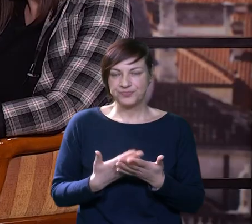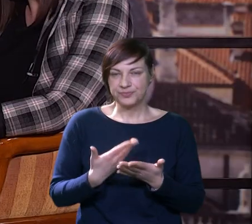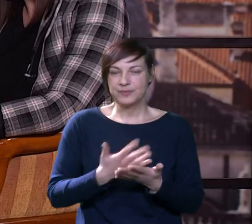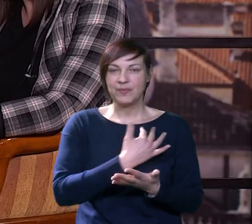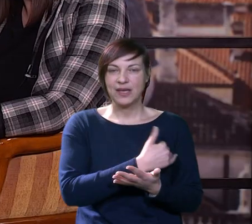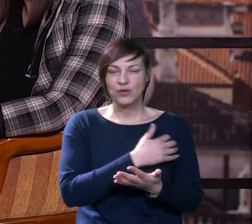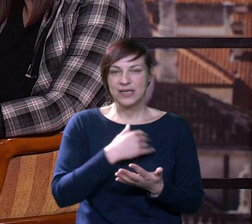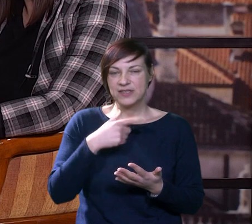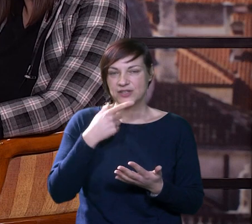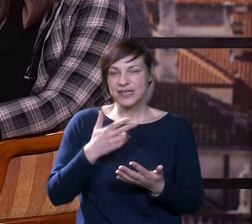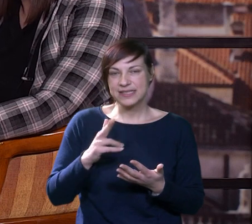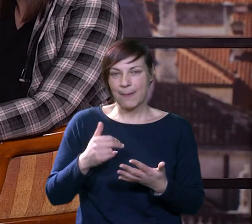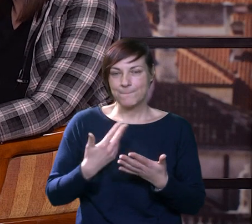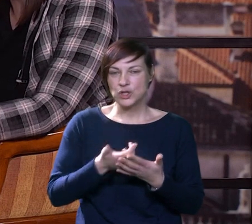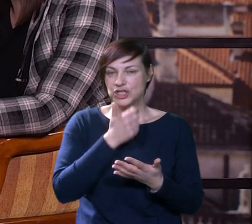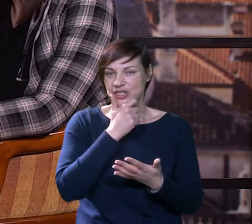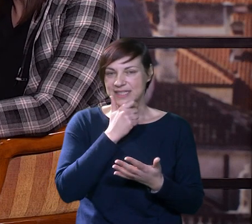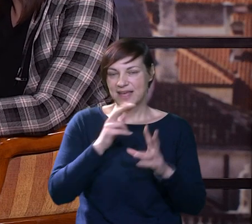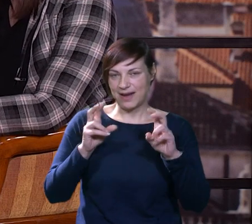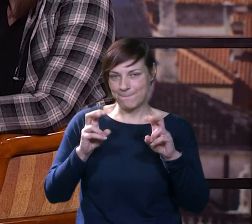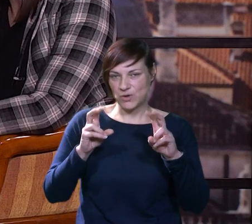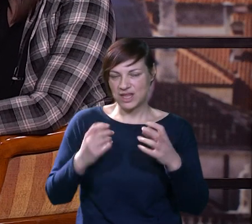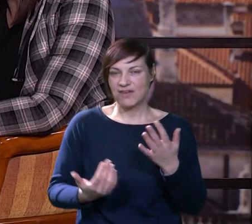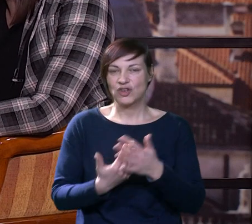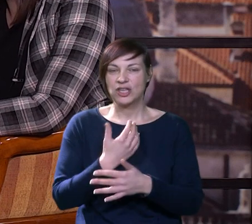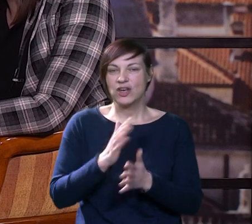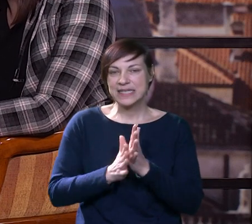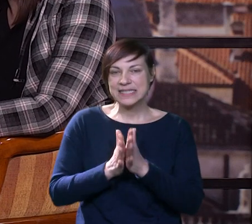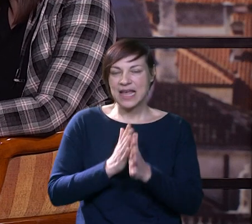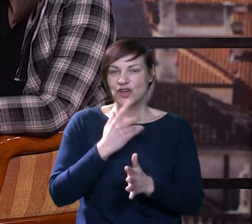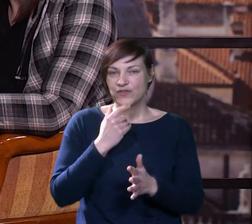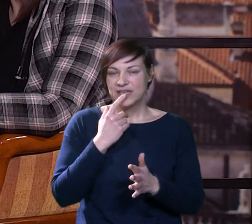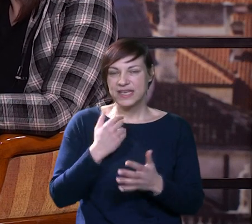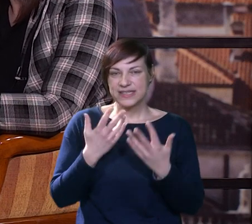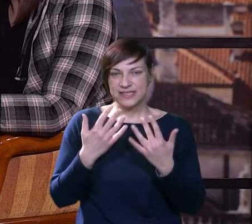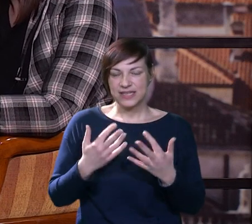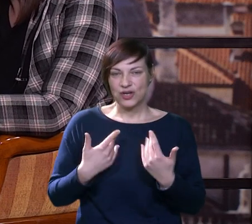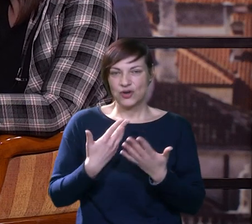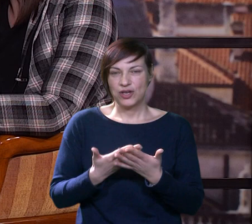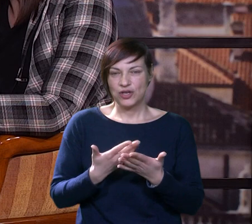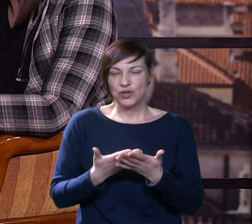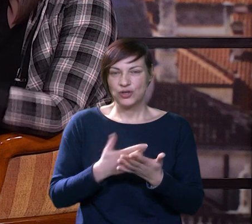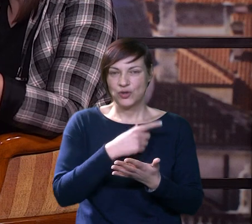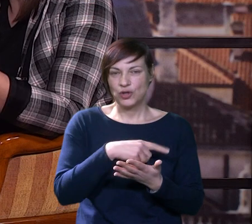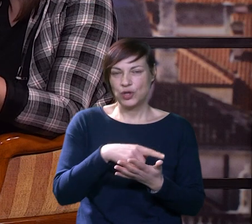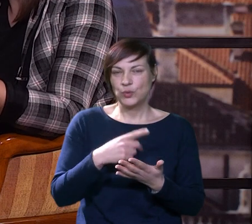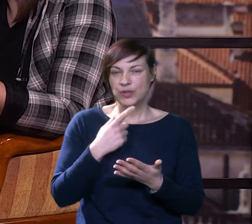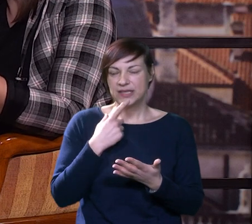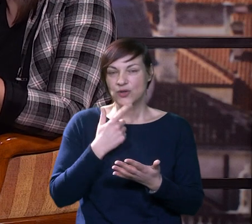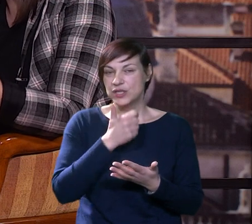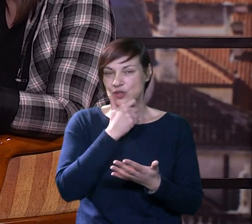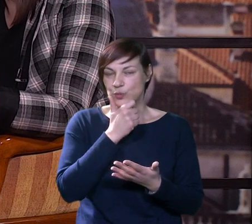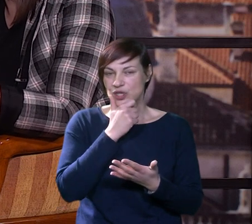Evo u Hrvatskoj rekli se da postoji taj stari ponavnik i novi znakovni jezik. Koliko tu, recimo, ljudi, oni koji su